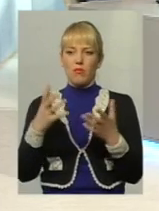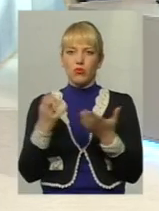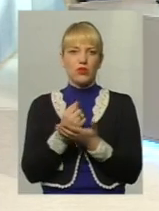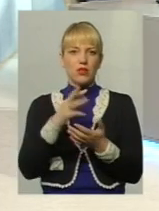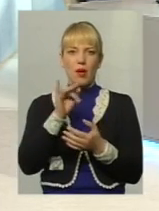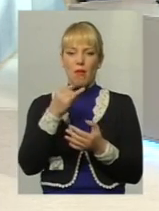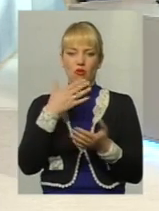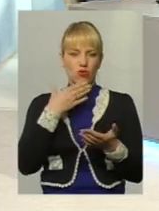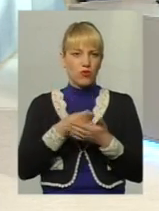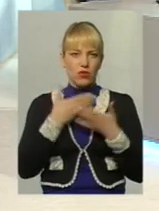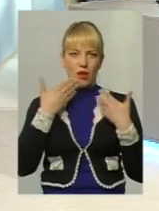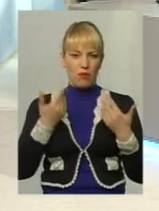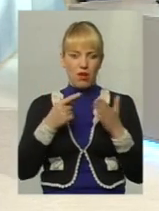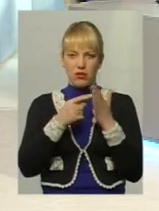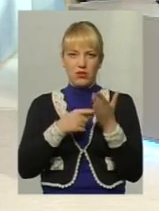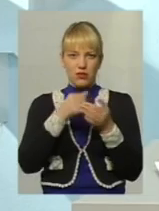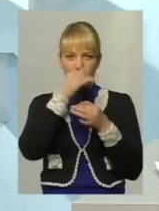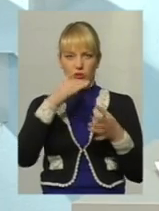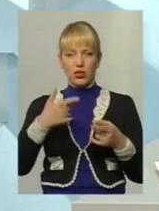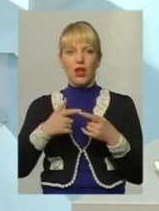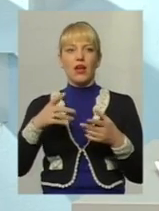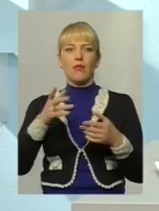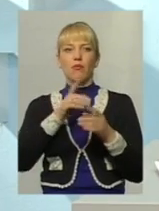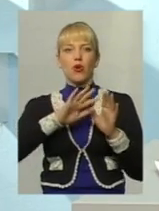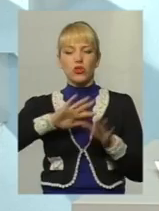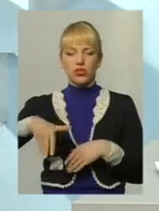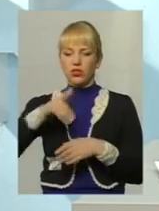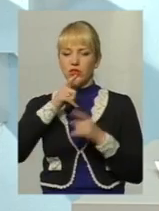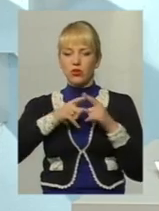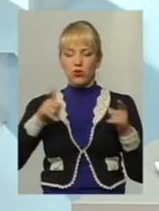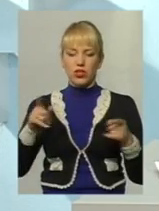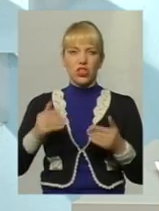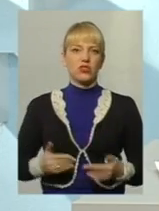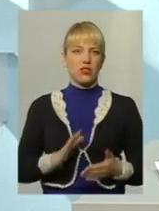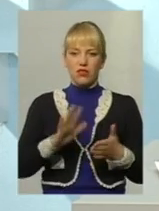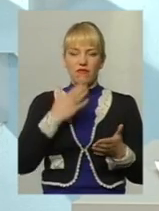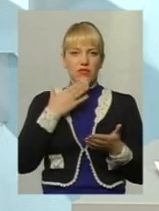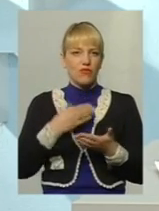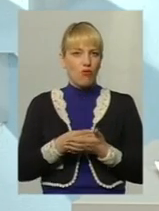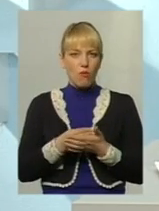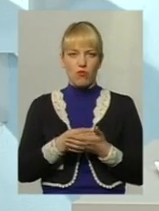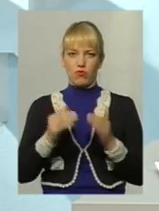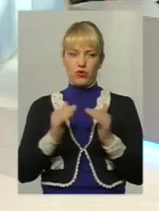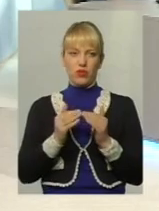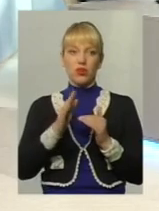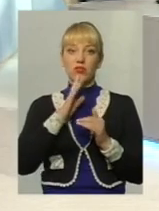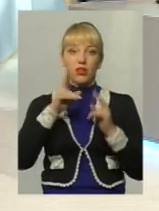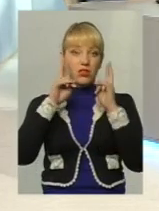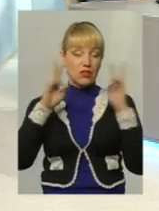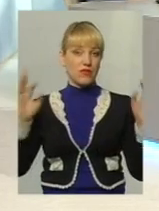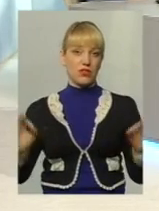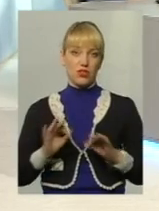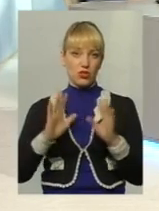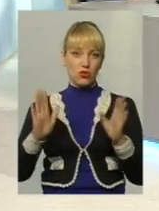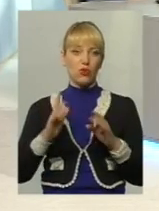фактично не було. Прийшли строки, вони жили не в своєму будинку, і жінка виявилася необізнаною взагалі.